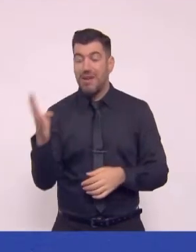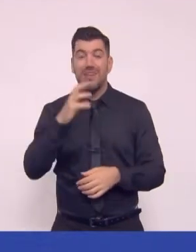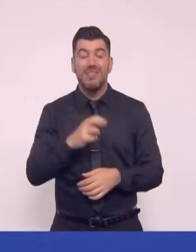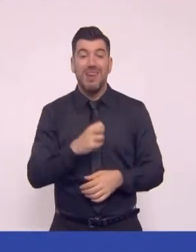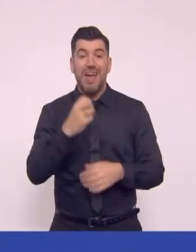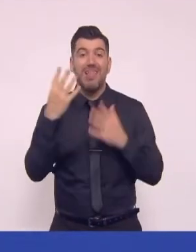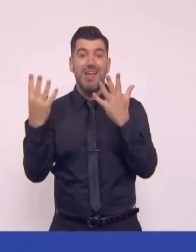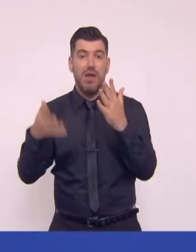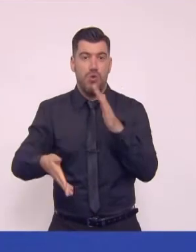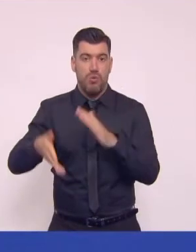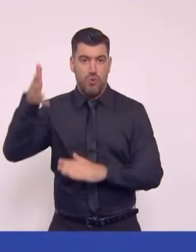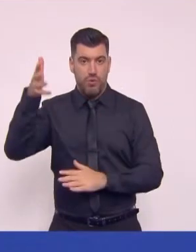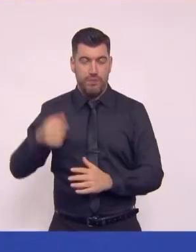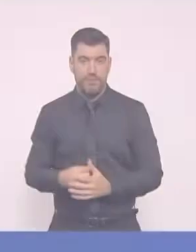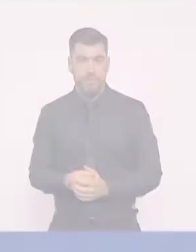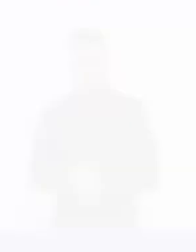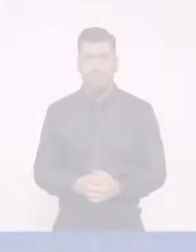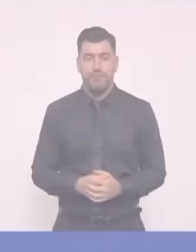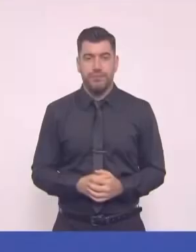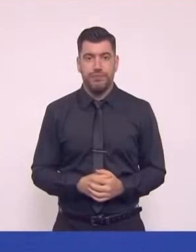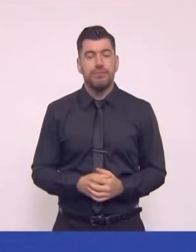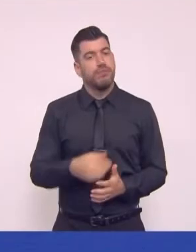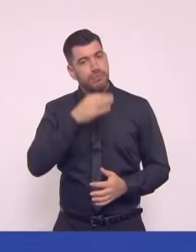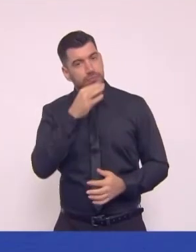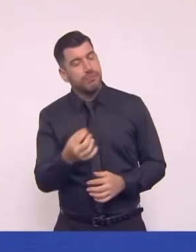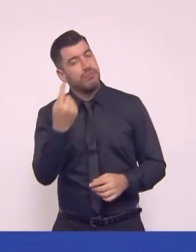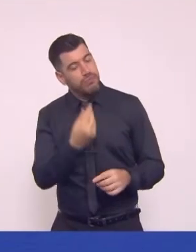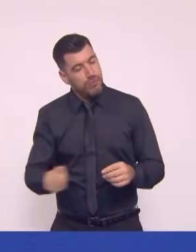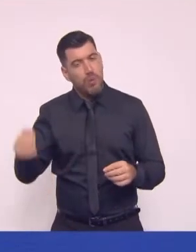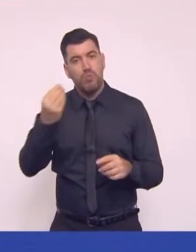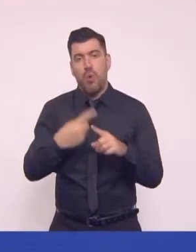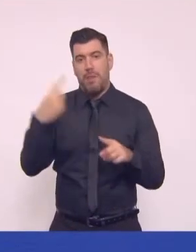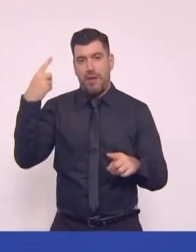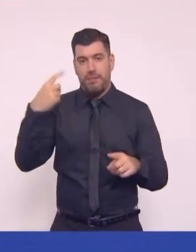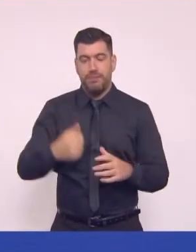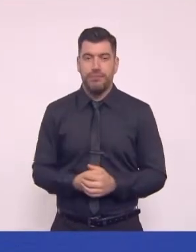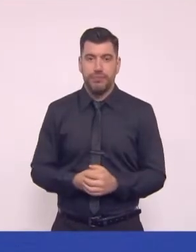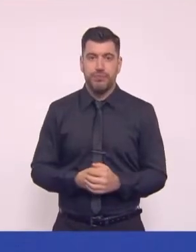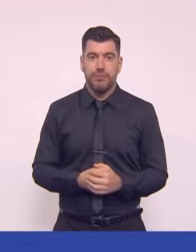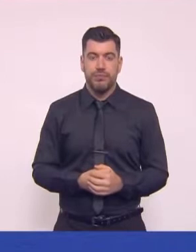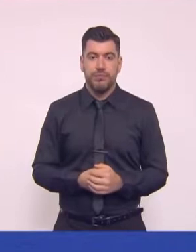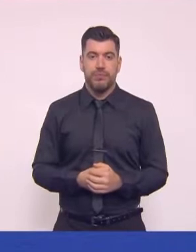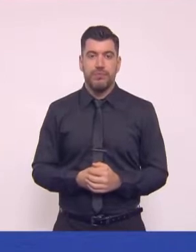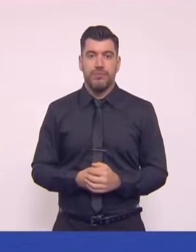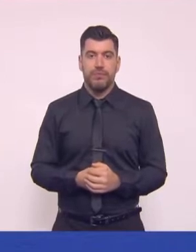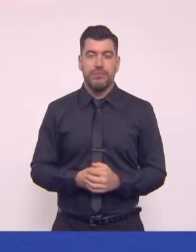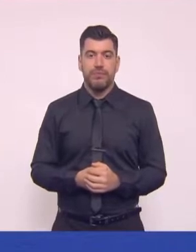που μέχρι τώρα έχει συζητηθεί περισσότερο. Αν κάποιος έχει